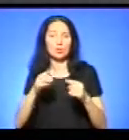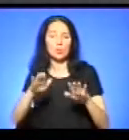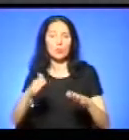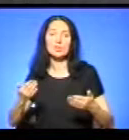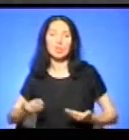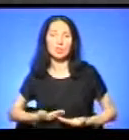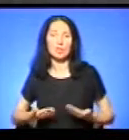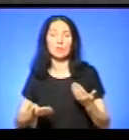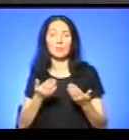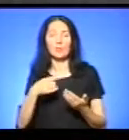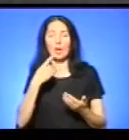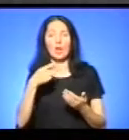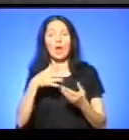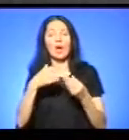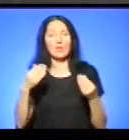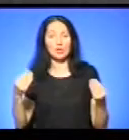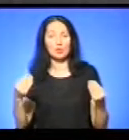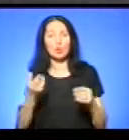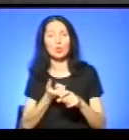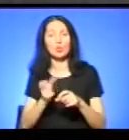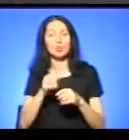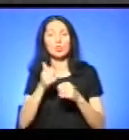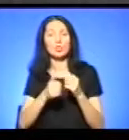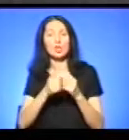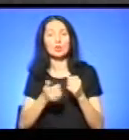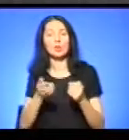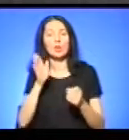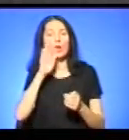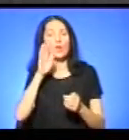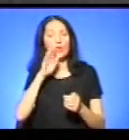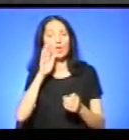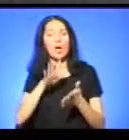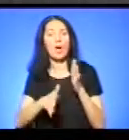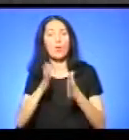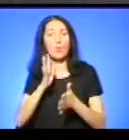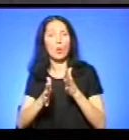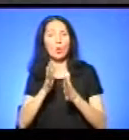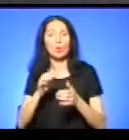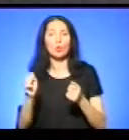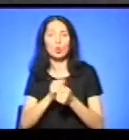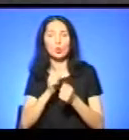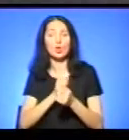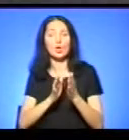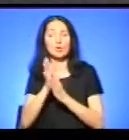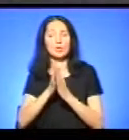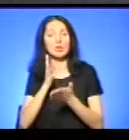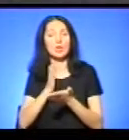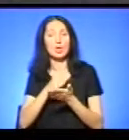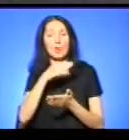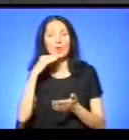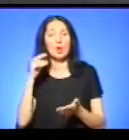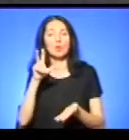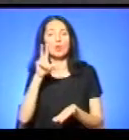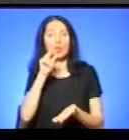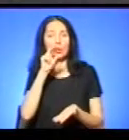говорити весною, ви знаєте, досить часто, де водна була на рослинність, де суха, там є багато і качат,